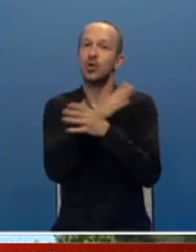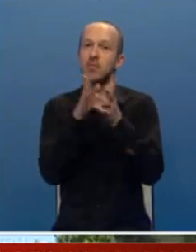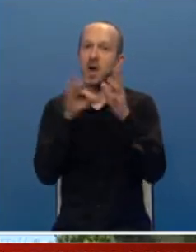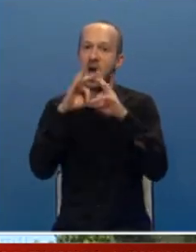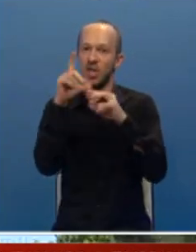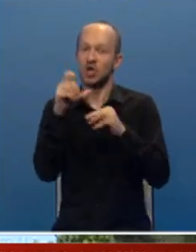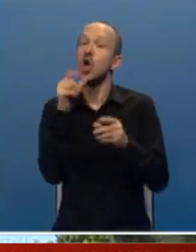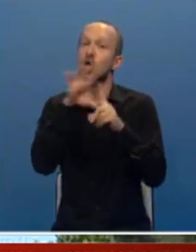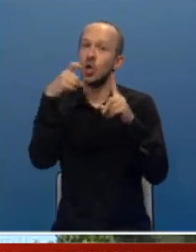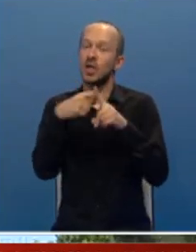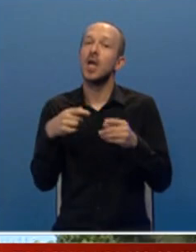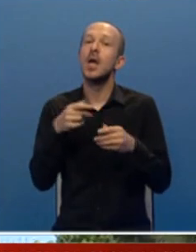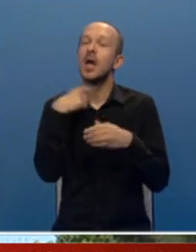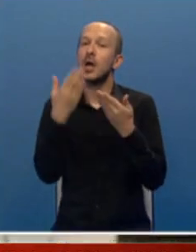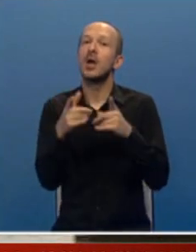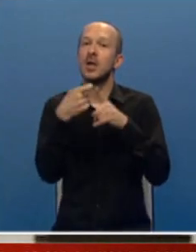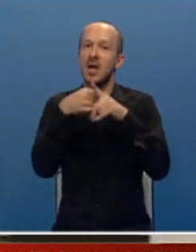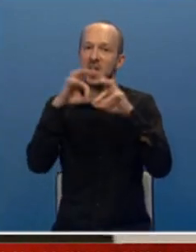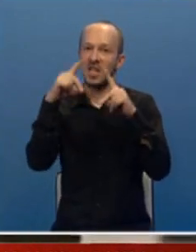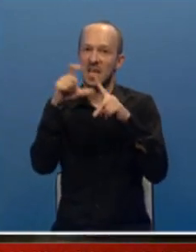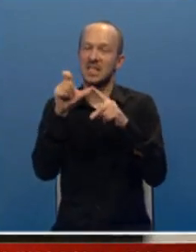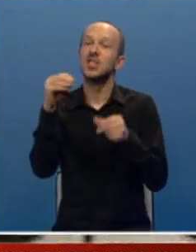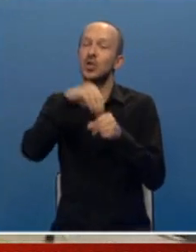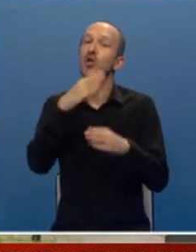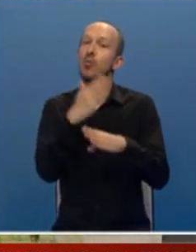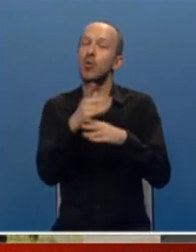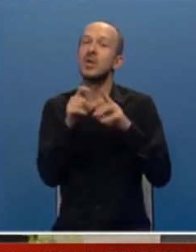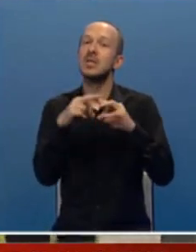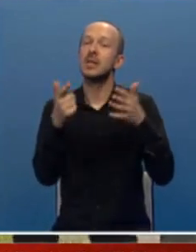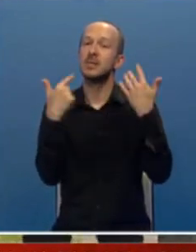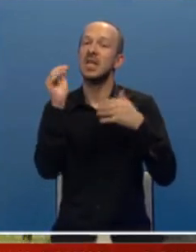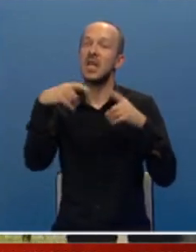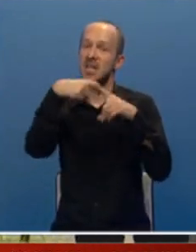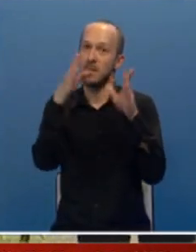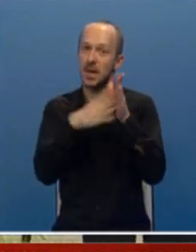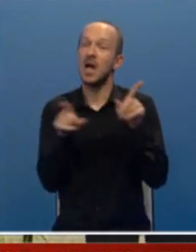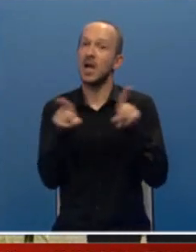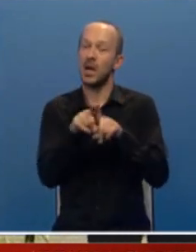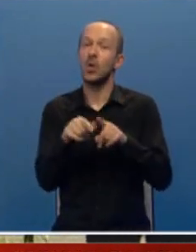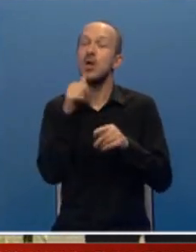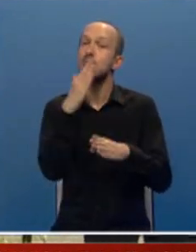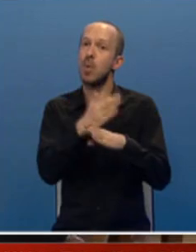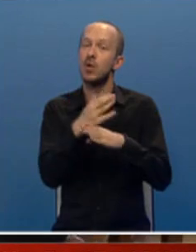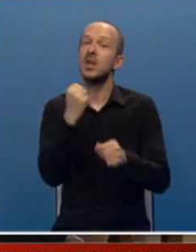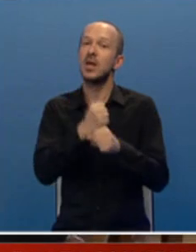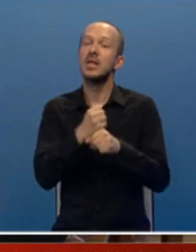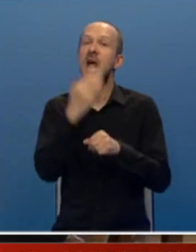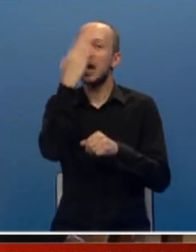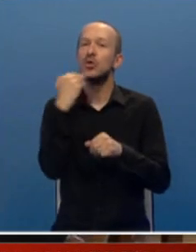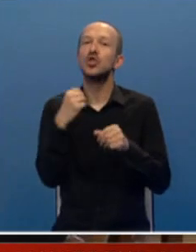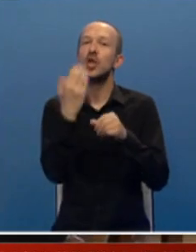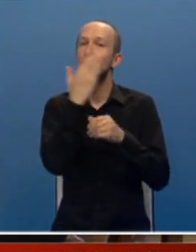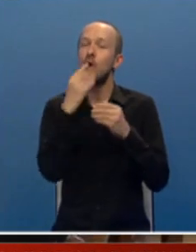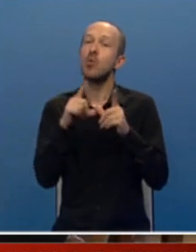Majićem. Dodik je naložio da se karitas dodatno pomogne sa 70.000 maraka kao i da se pomogne rad katoličke